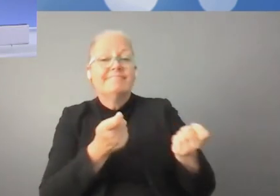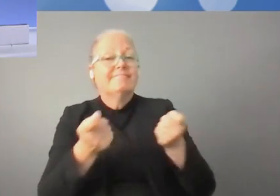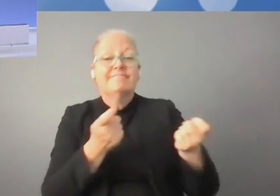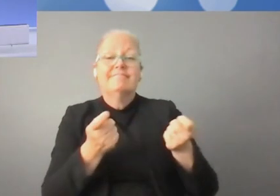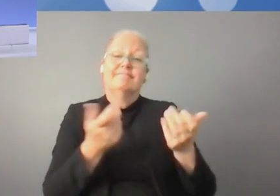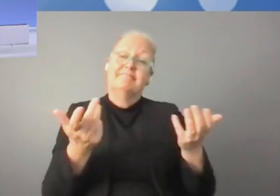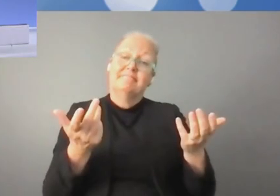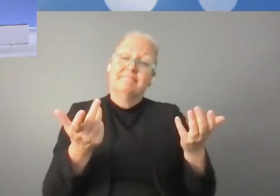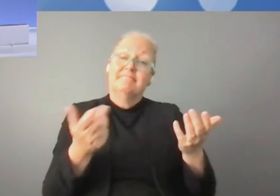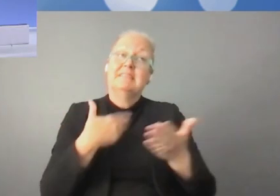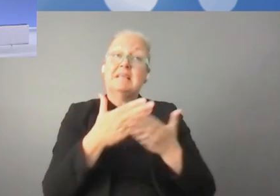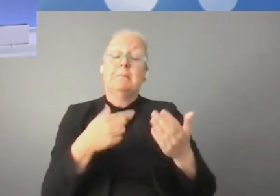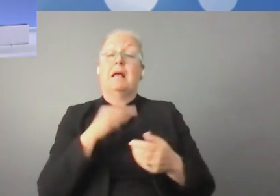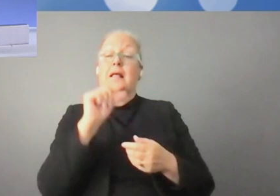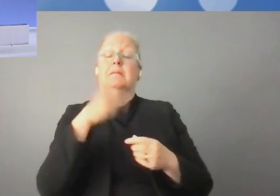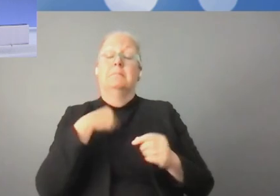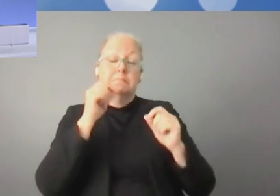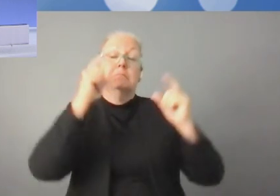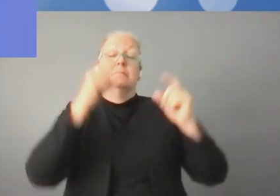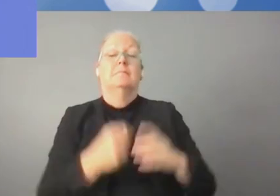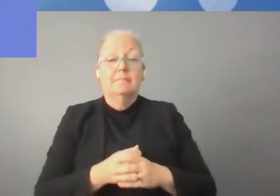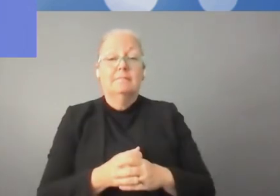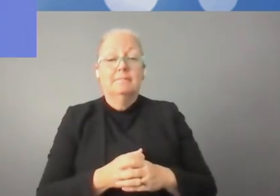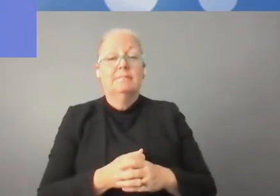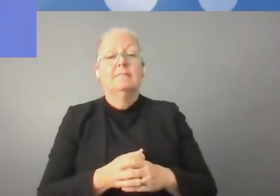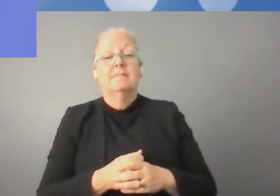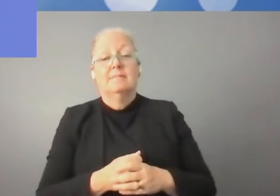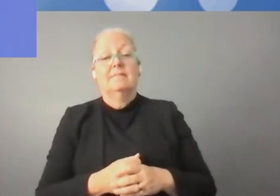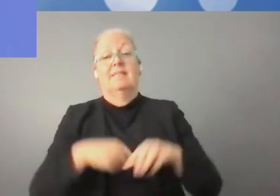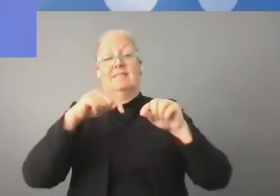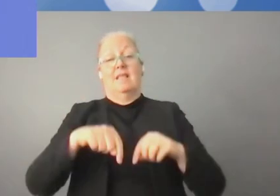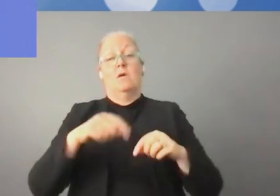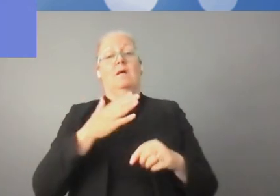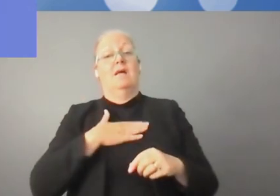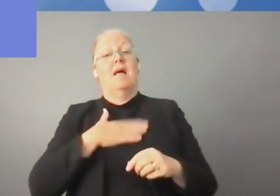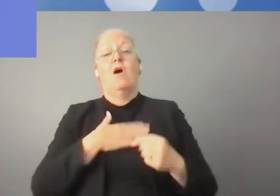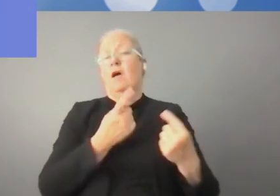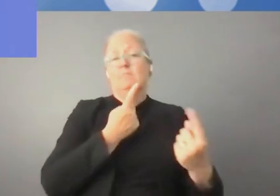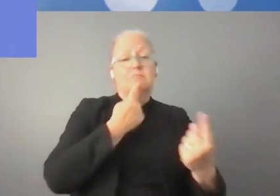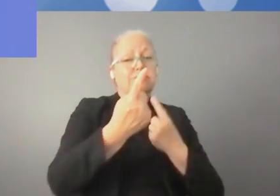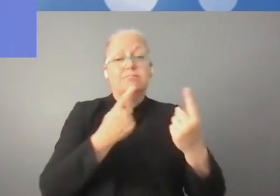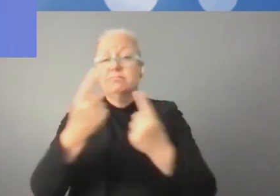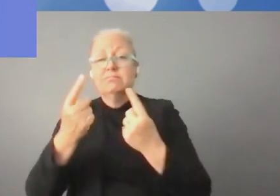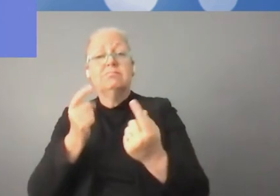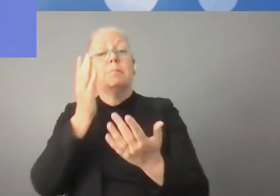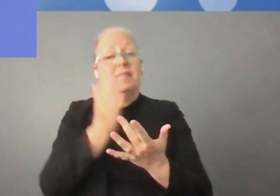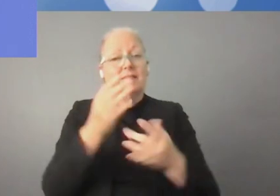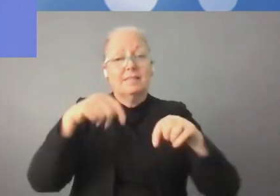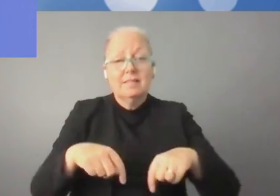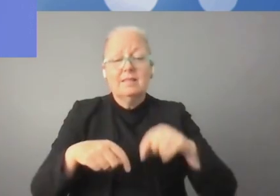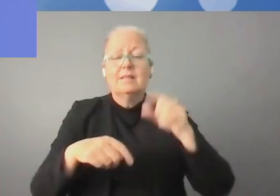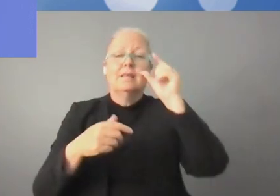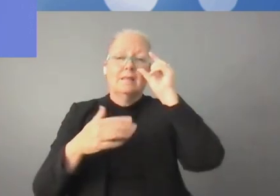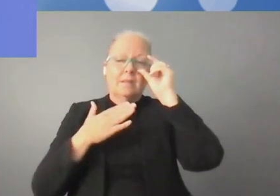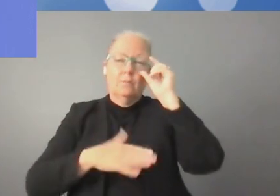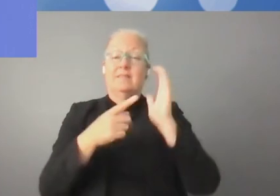Dans de nombreux pays, elles font moins bien que les organes de l'administration publique, ce qui peut être surprenant. Nous avons